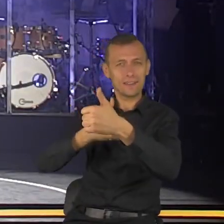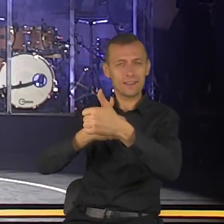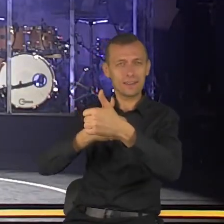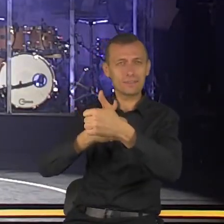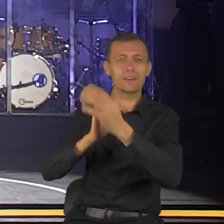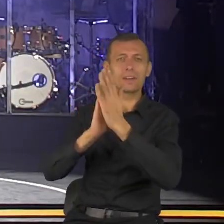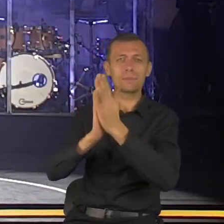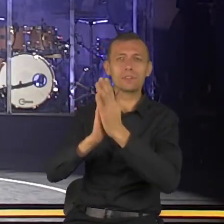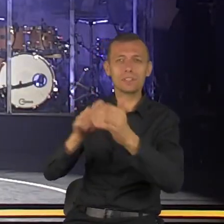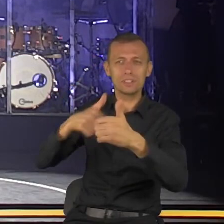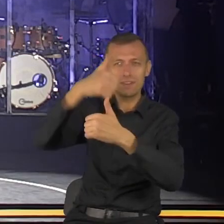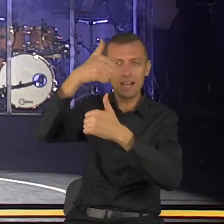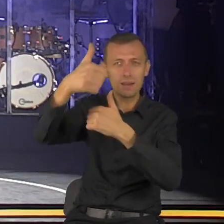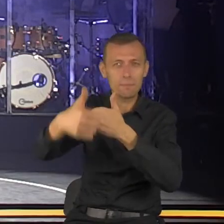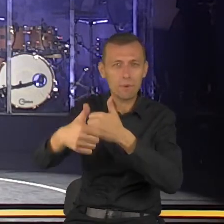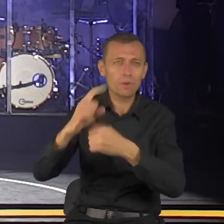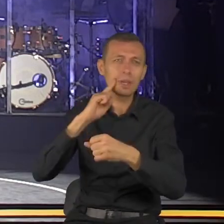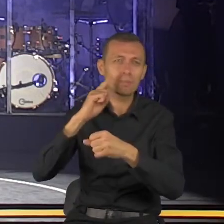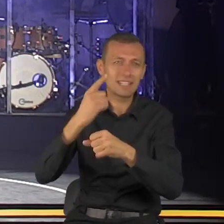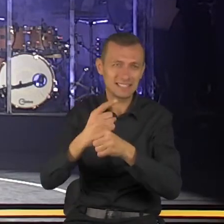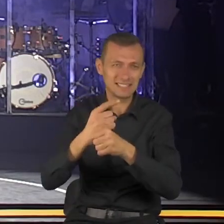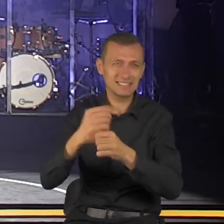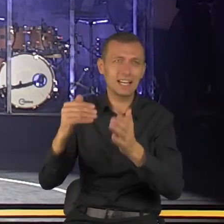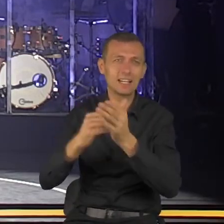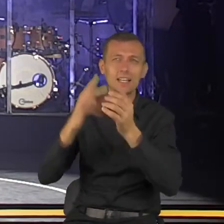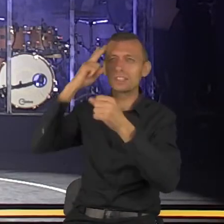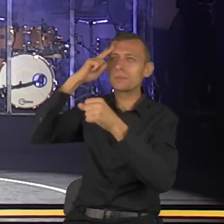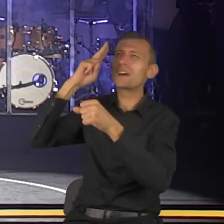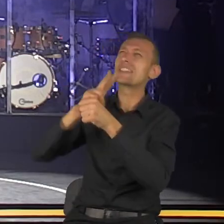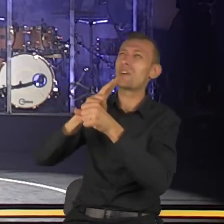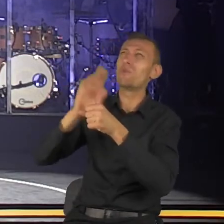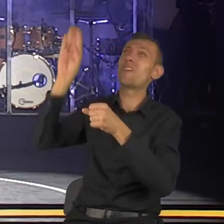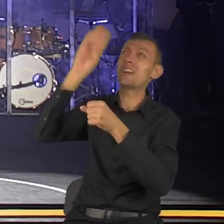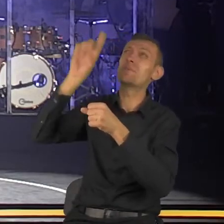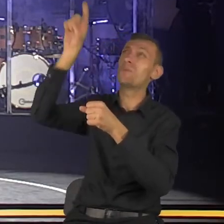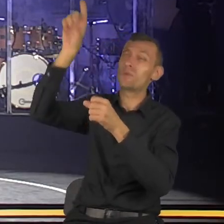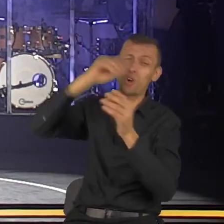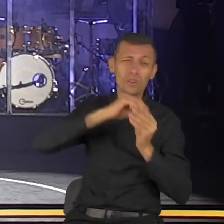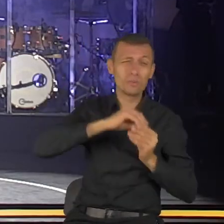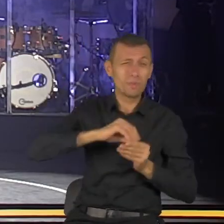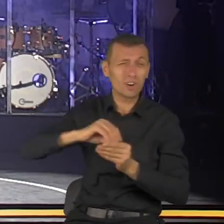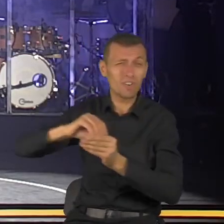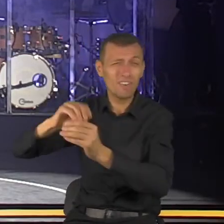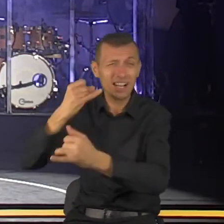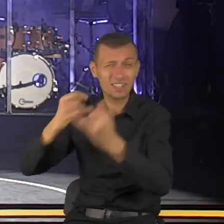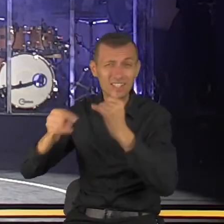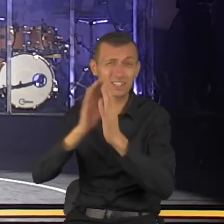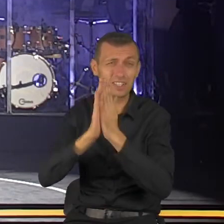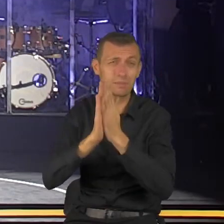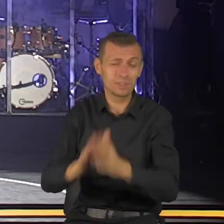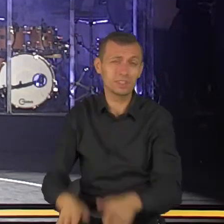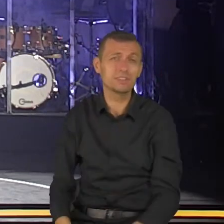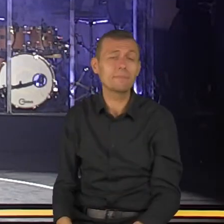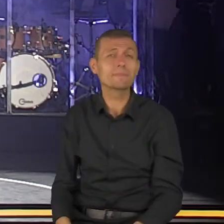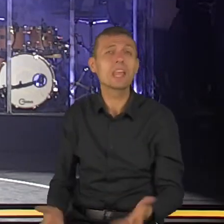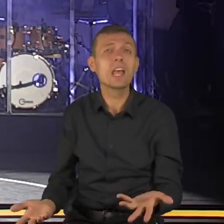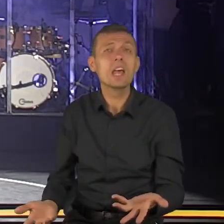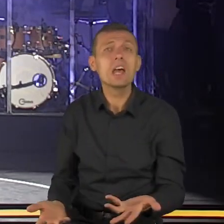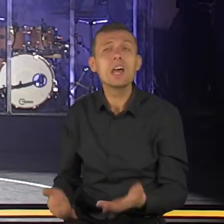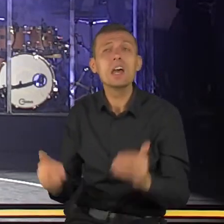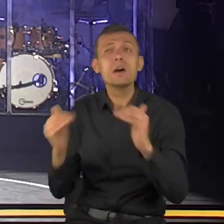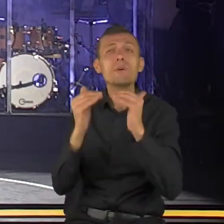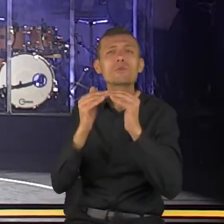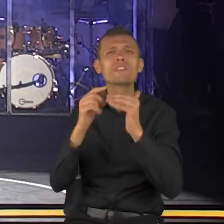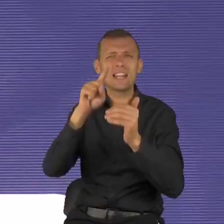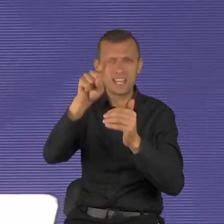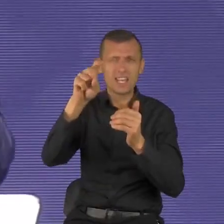Nie wiem, czy mieliście okazję oglądać wyścigi samochodowe. Gdy obserwujesz wyścigi samochodowe, to w samochodzie